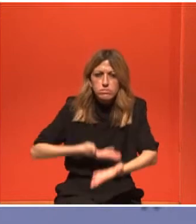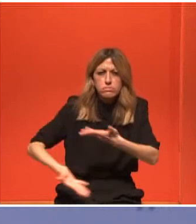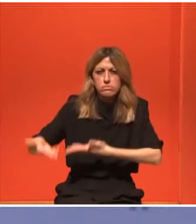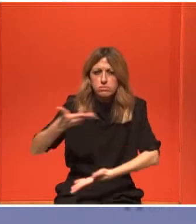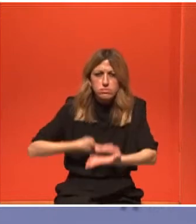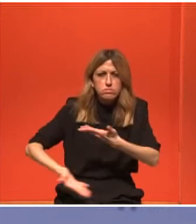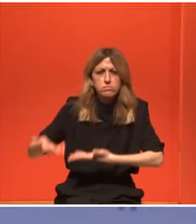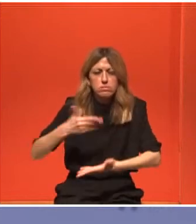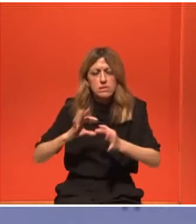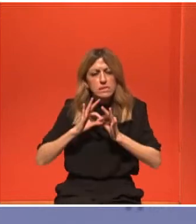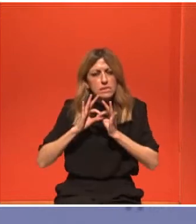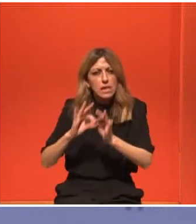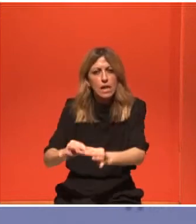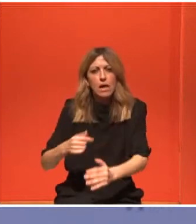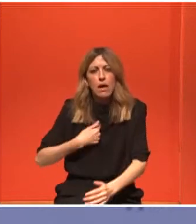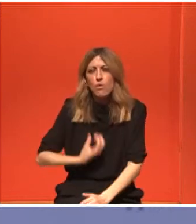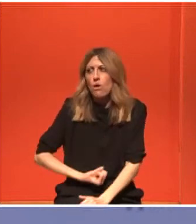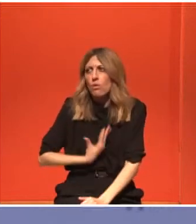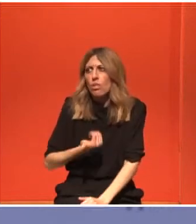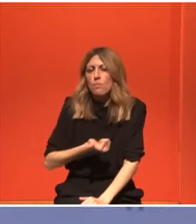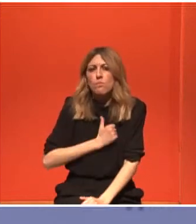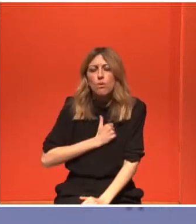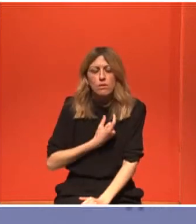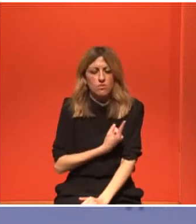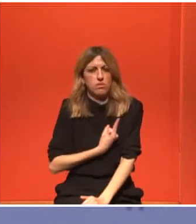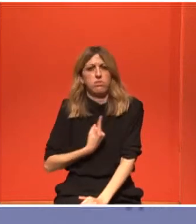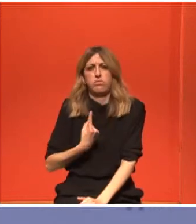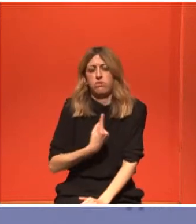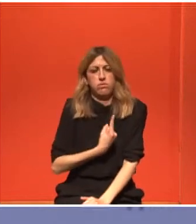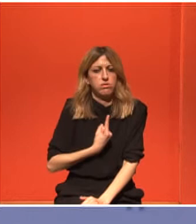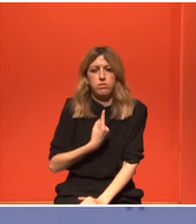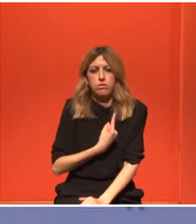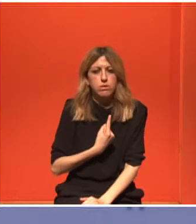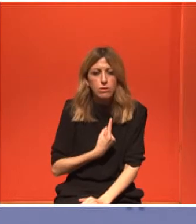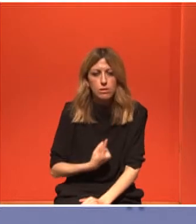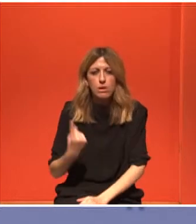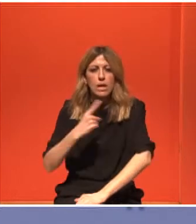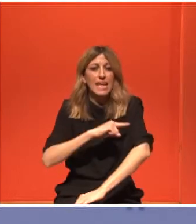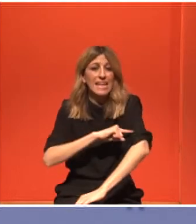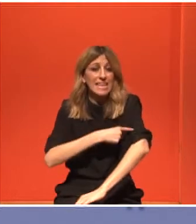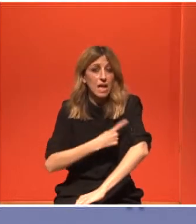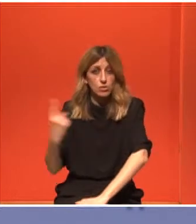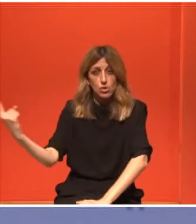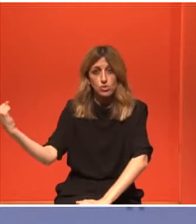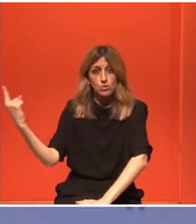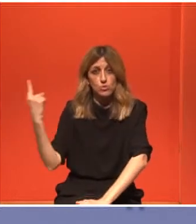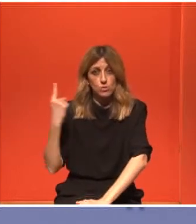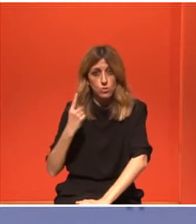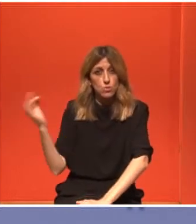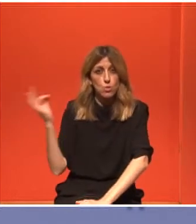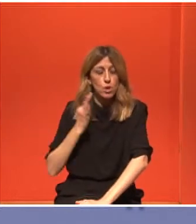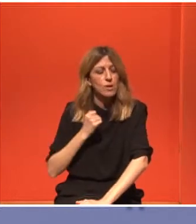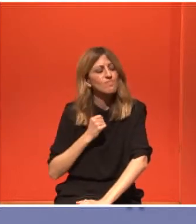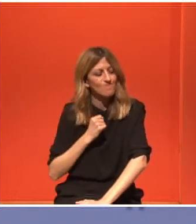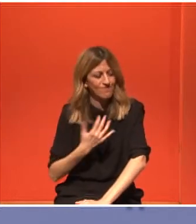μόνος σου. Όταν λοιπόν μπαίνει μέσα ένας γιατρός και σου λέει έχεις λευχαιμία ξέρεις πάρα πολύ καλά ότι